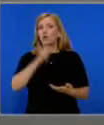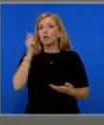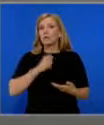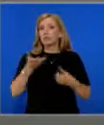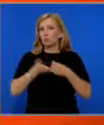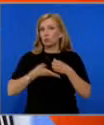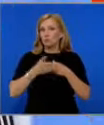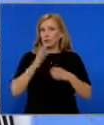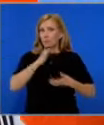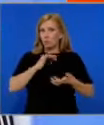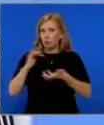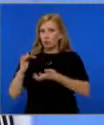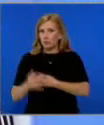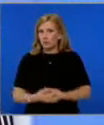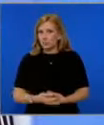продукция.